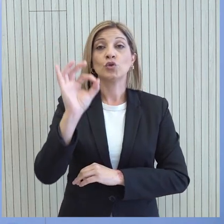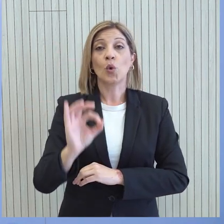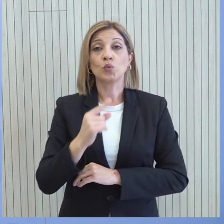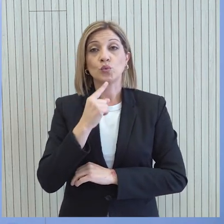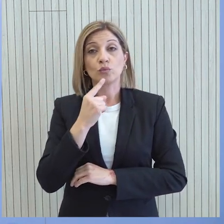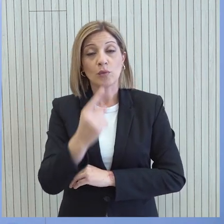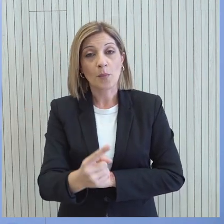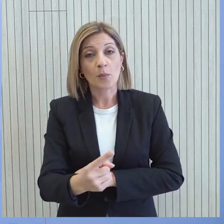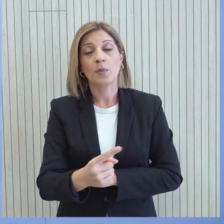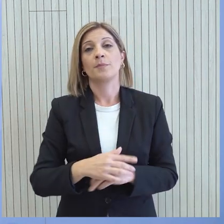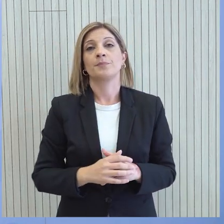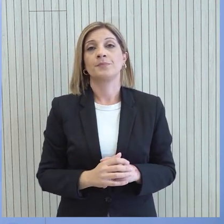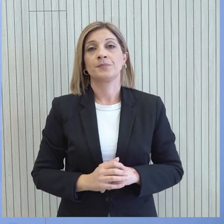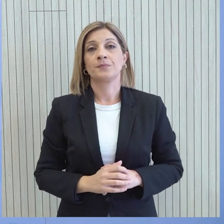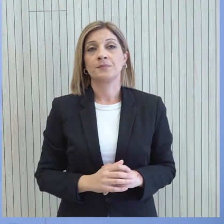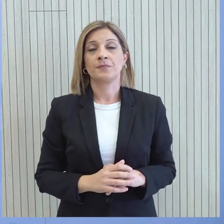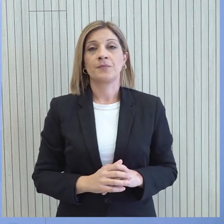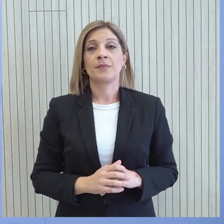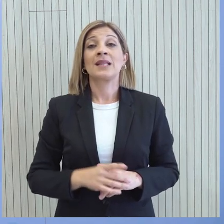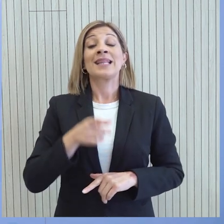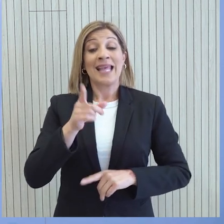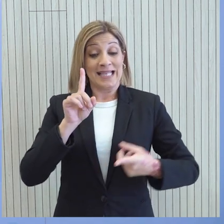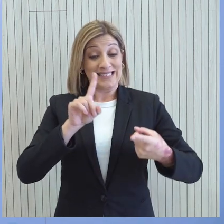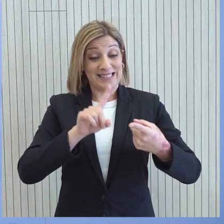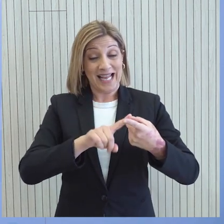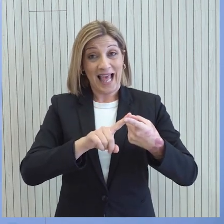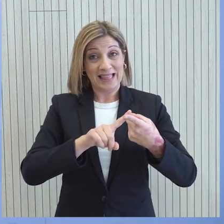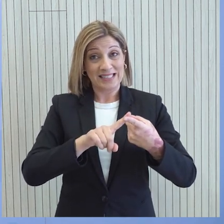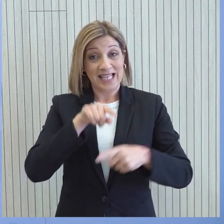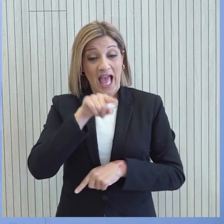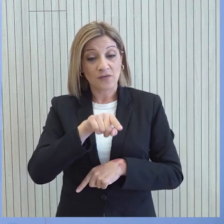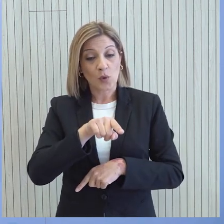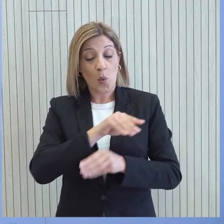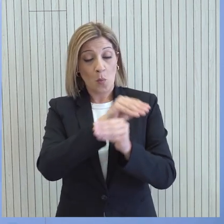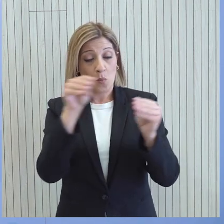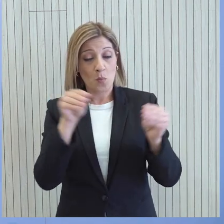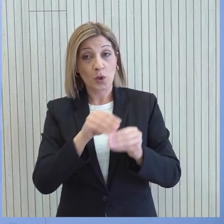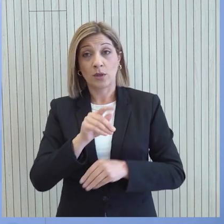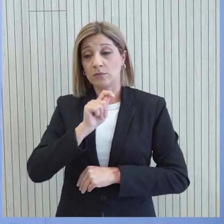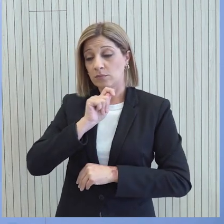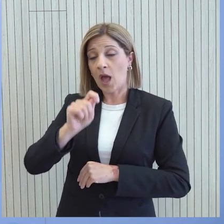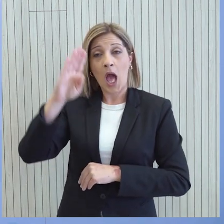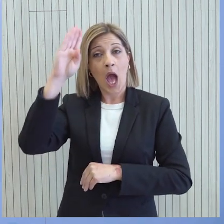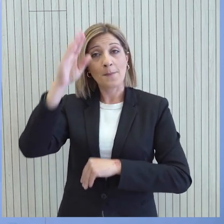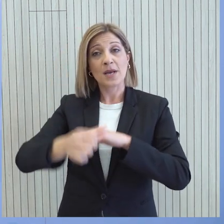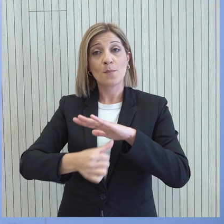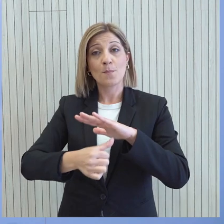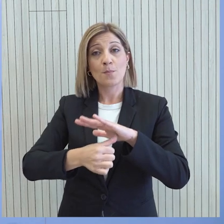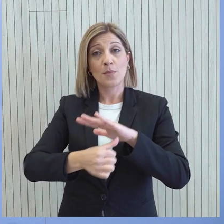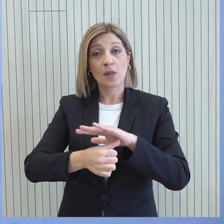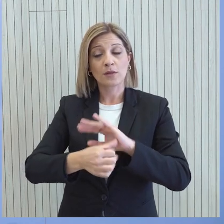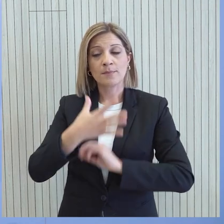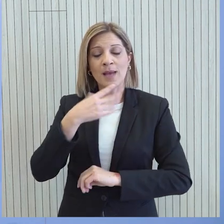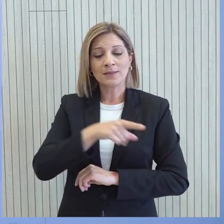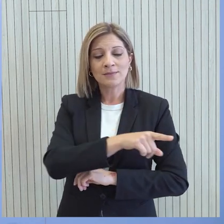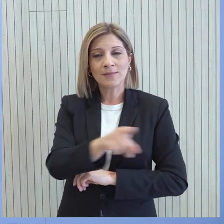σε μια σειρά θεματικών. Τα μηνύματα της συνάντησης από τον ίδιο τον Πρόεδρο των ΗΠΑ εξέπεψαν προς